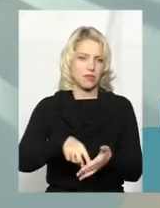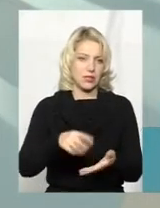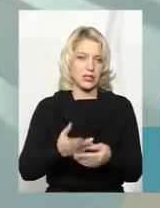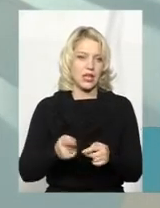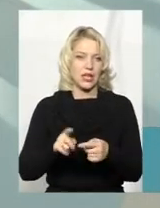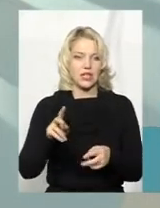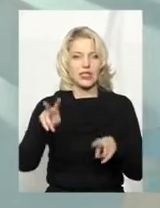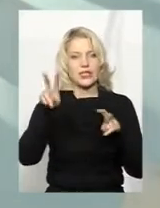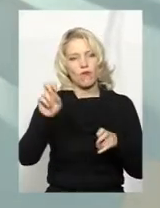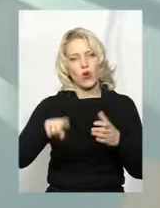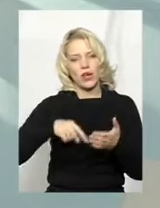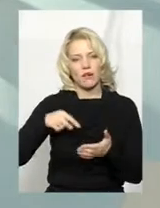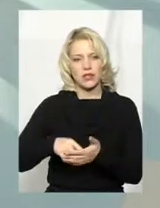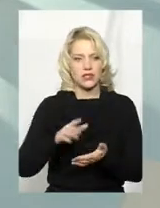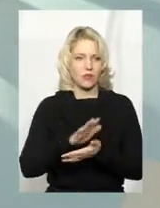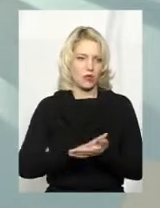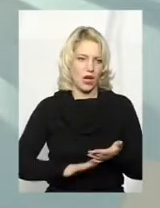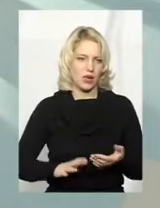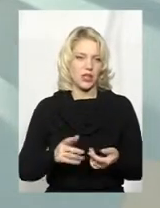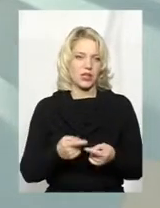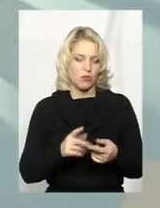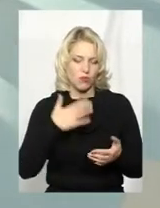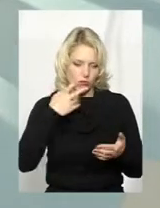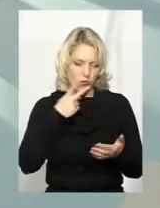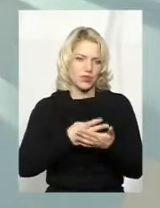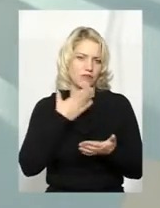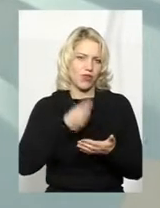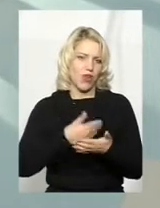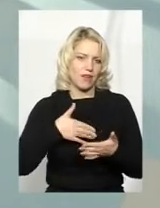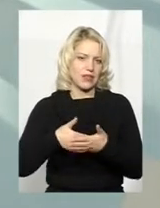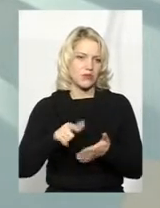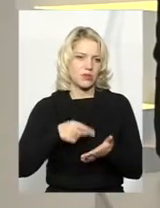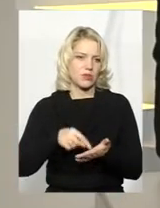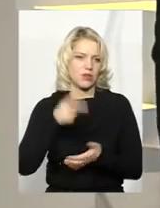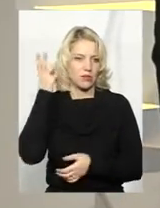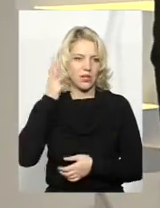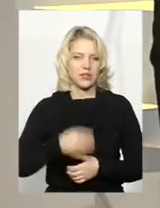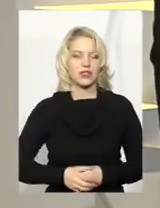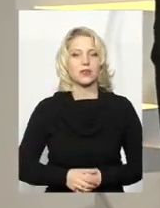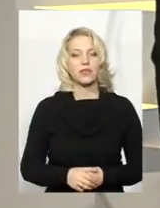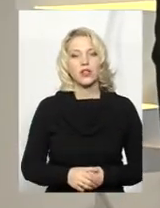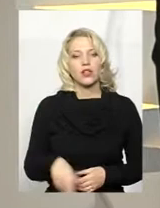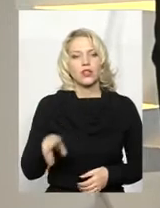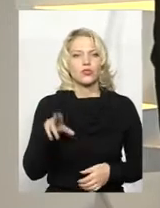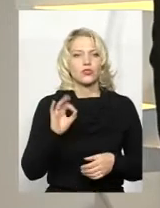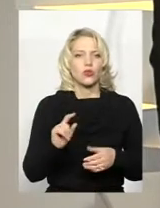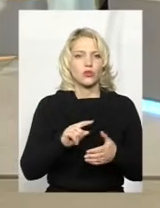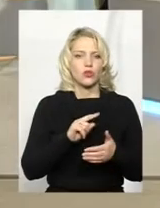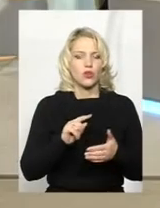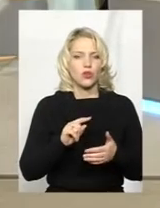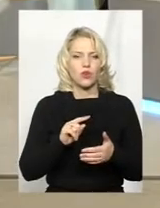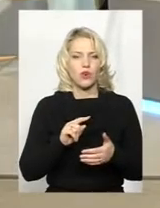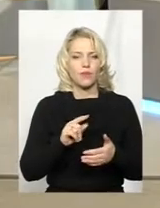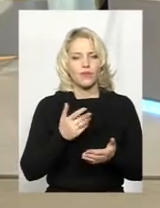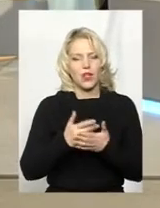символіку міста і далі будуть популяризувати своєю активністю місто Хмельницьке. А от на рахунок якихось курсів, так,